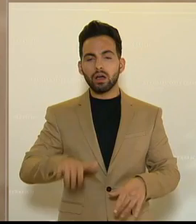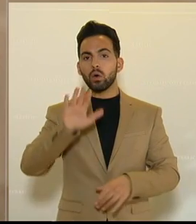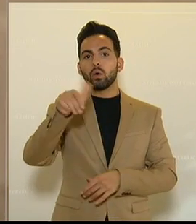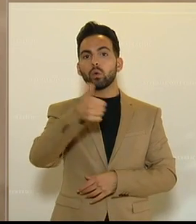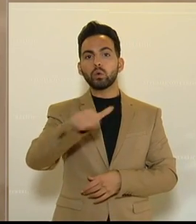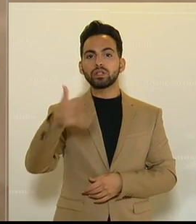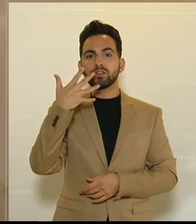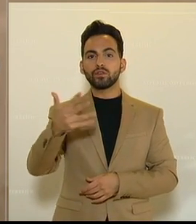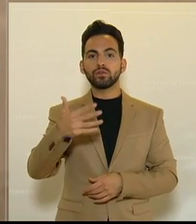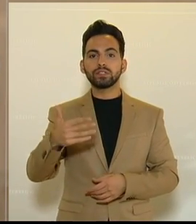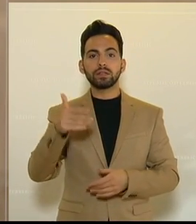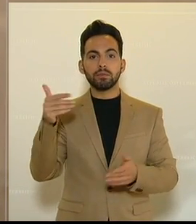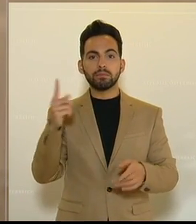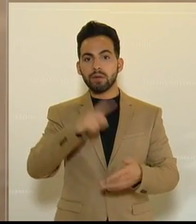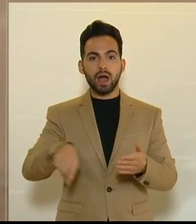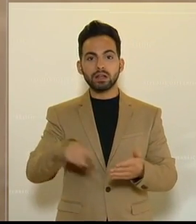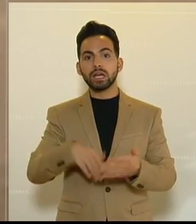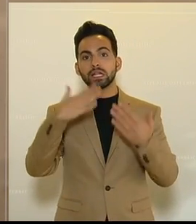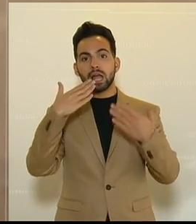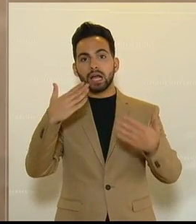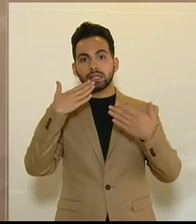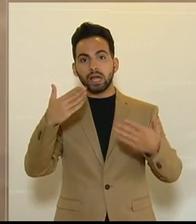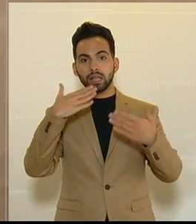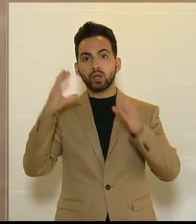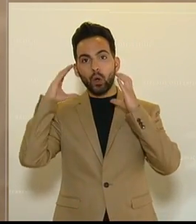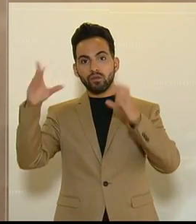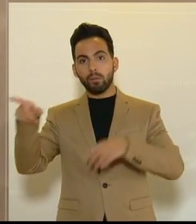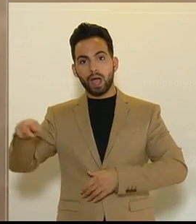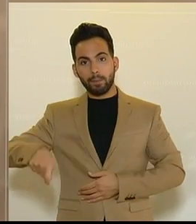150.000 Danke von ÖVP-Abgeordneten.